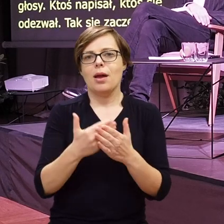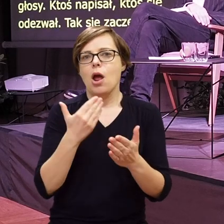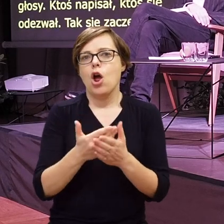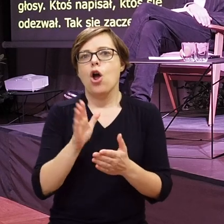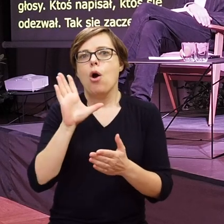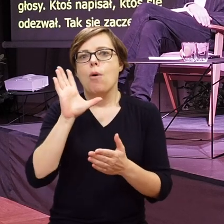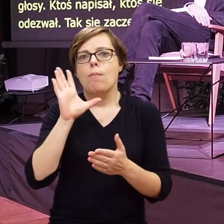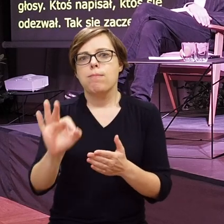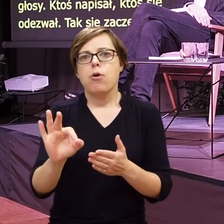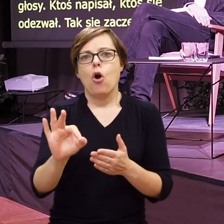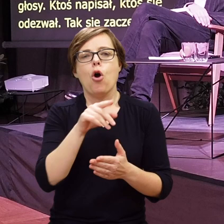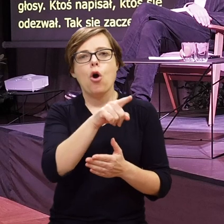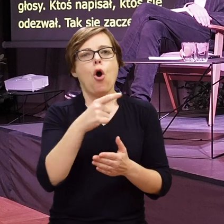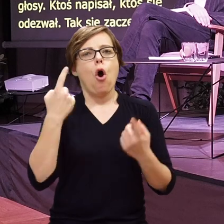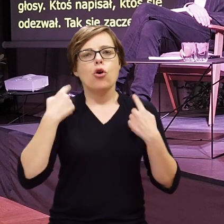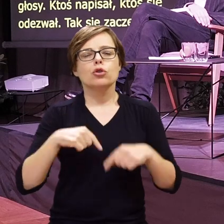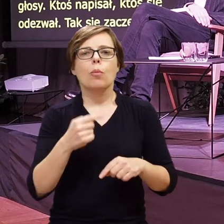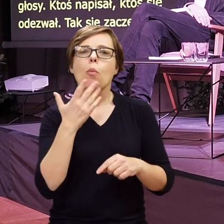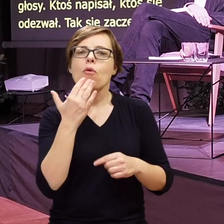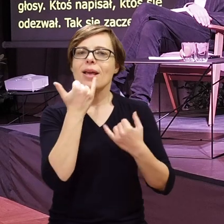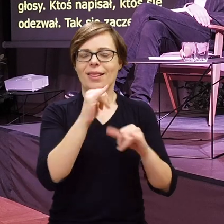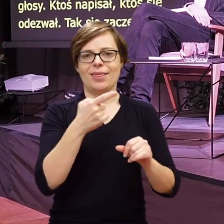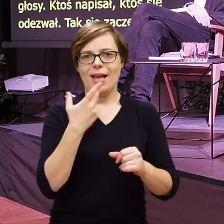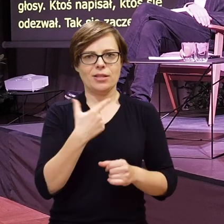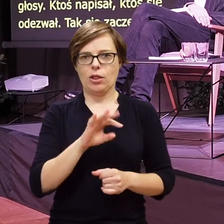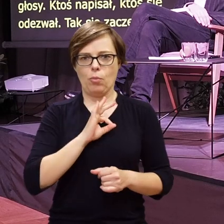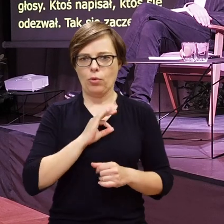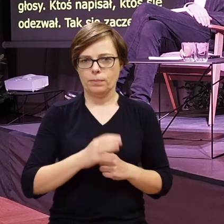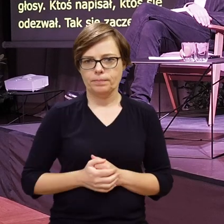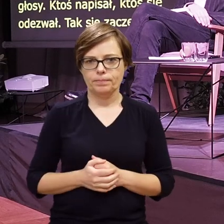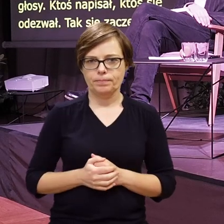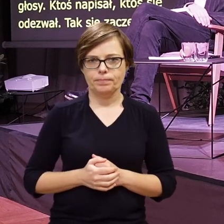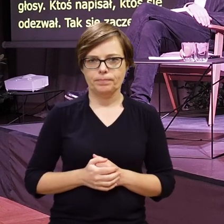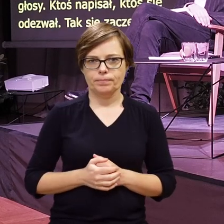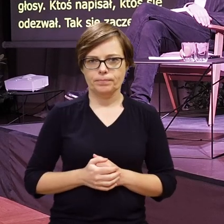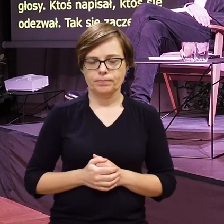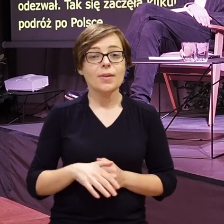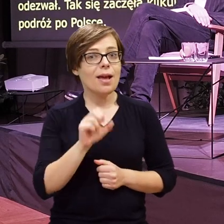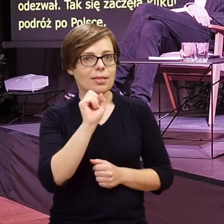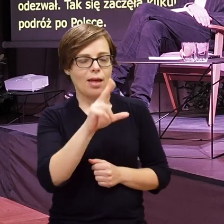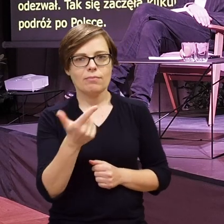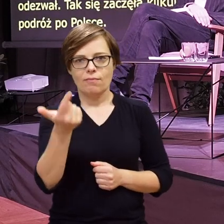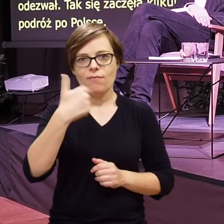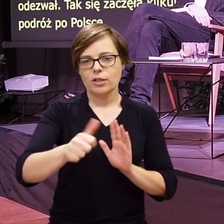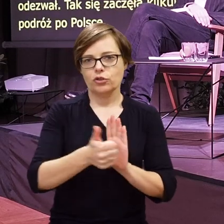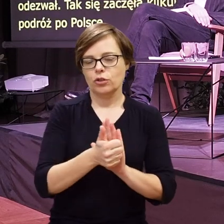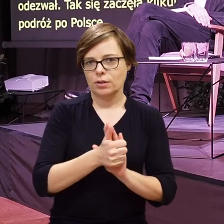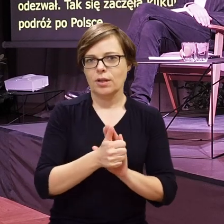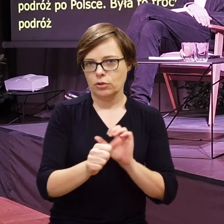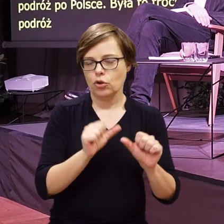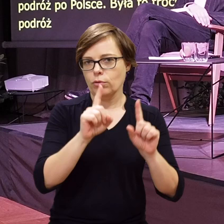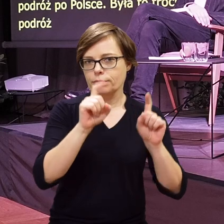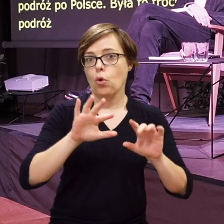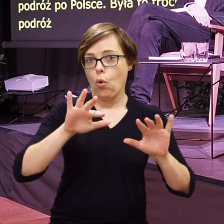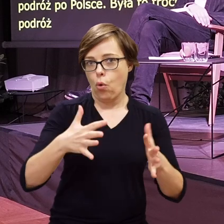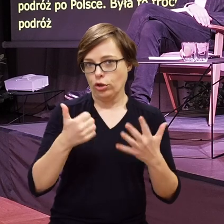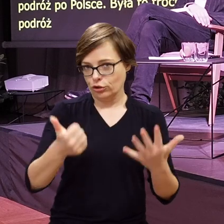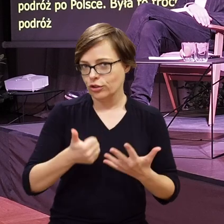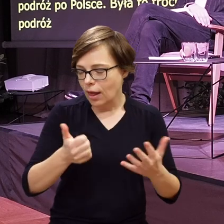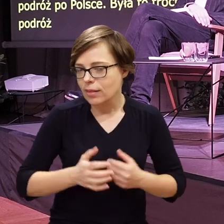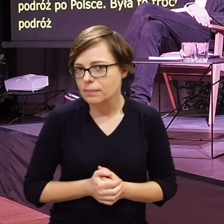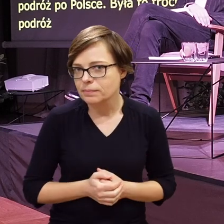na co dzień innym językiem, czyli polskim językiem lingowym. 2016 roku, tak? Zaczęłaś to? Tak, w 2016, czyli to jest sześć lat.